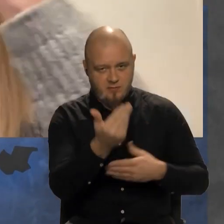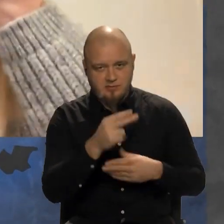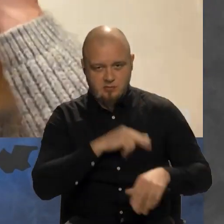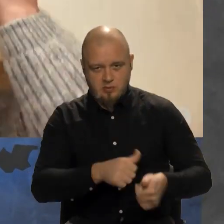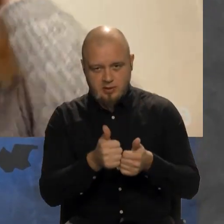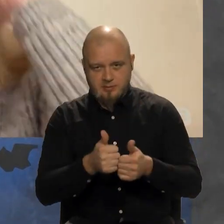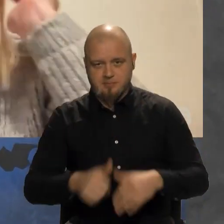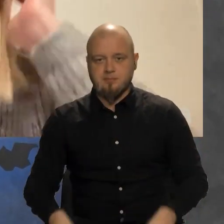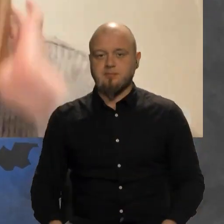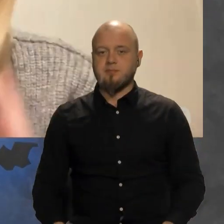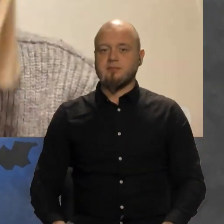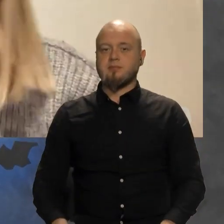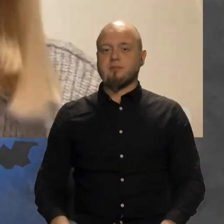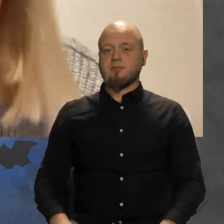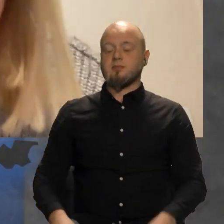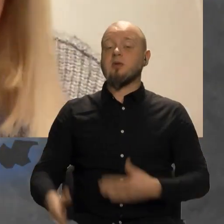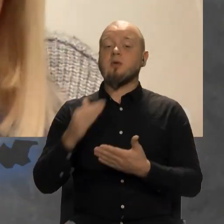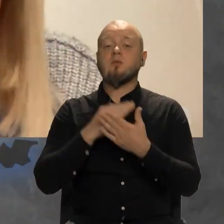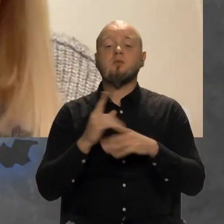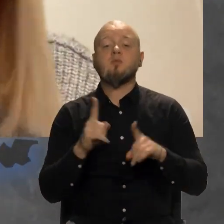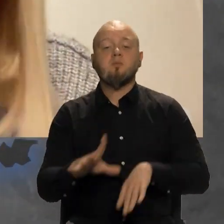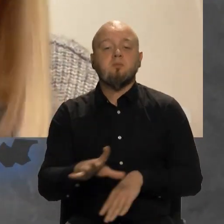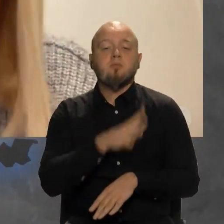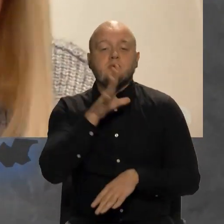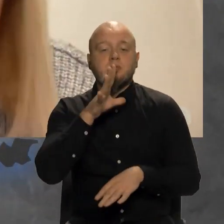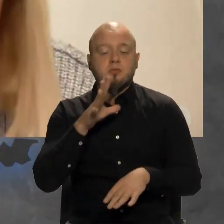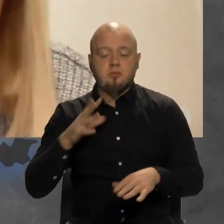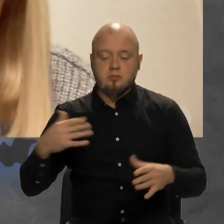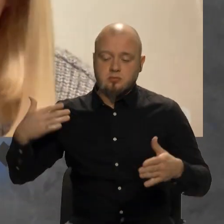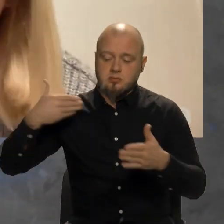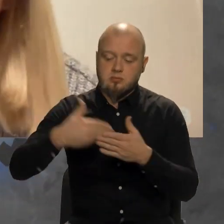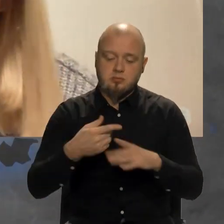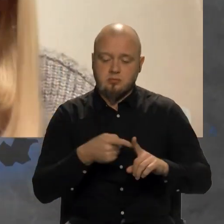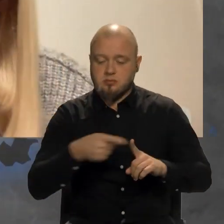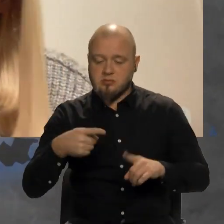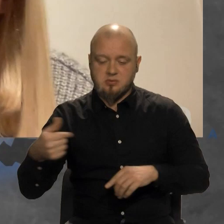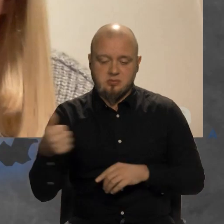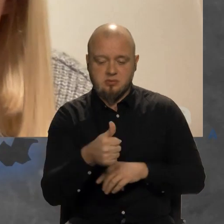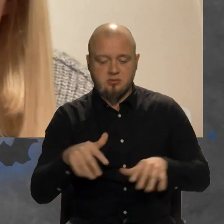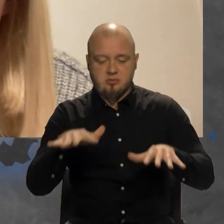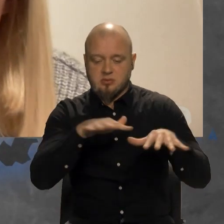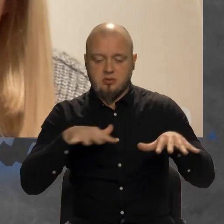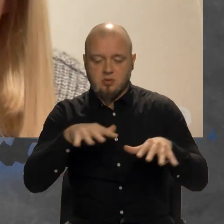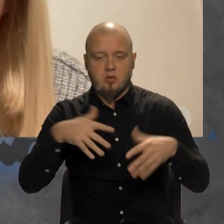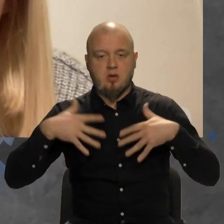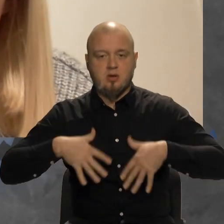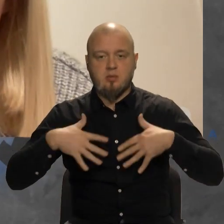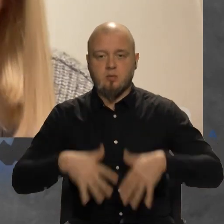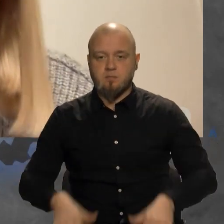колеги. Тож, що було протягом цього тижня на території Криму?